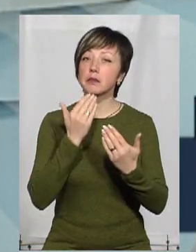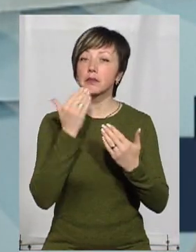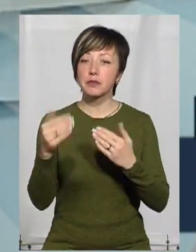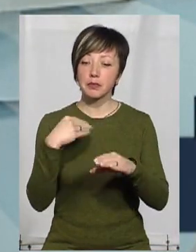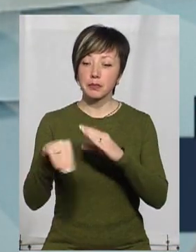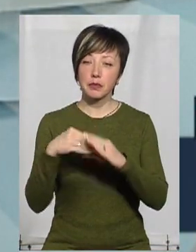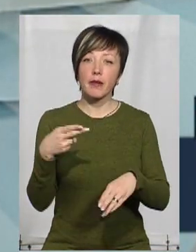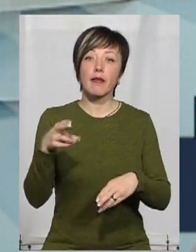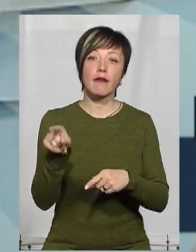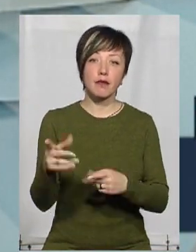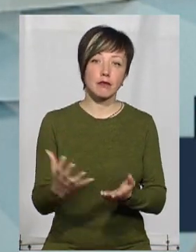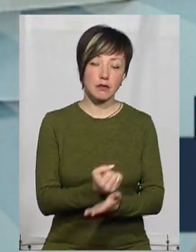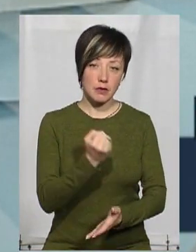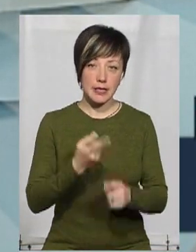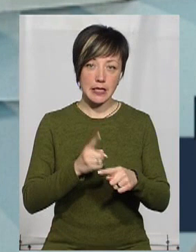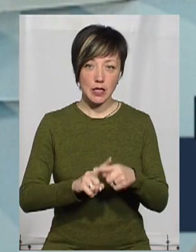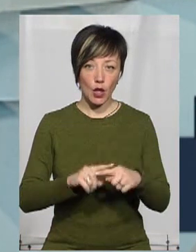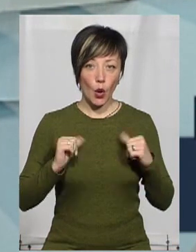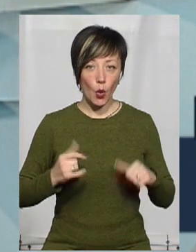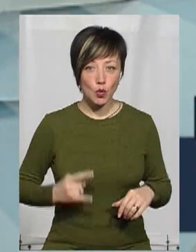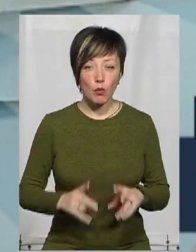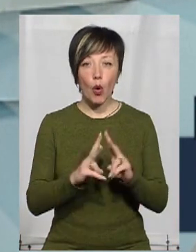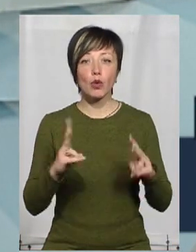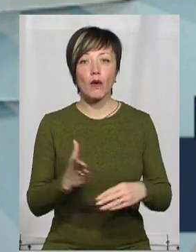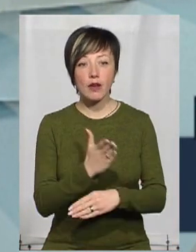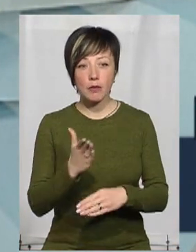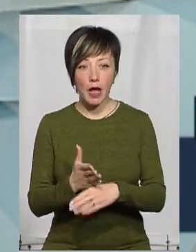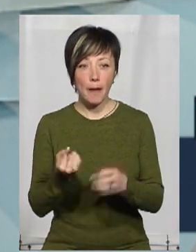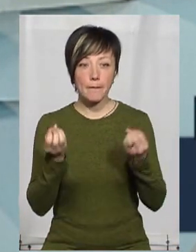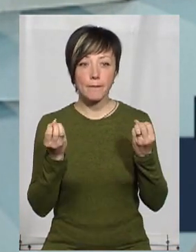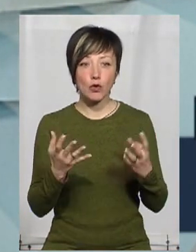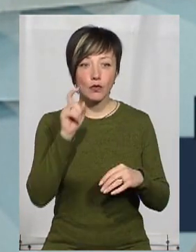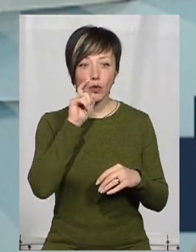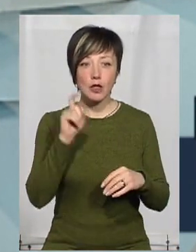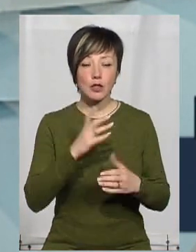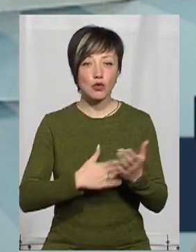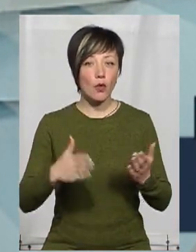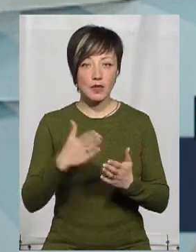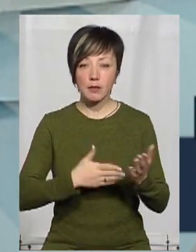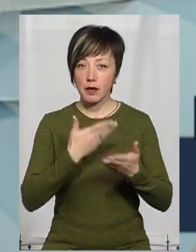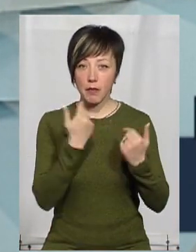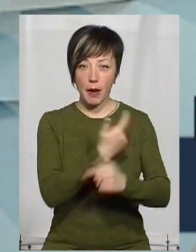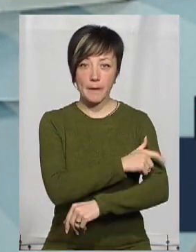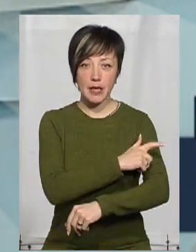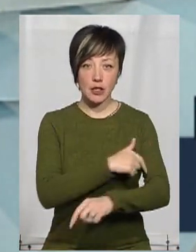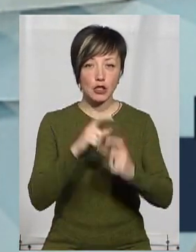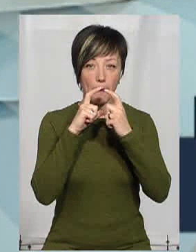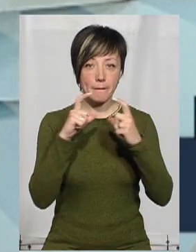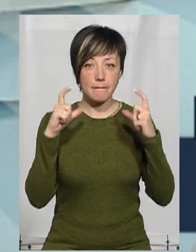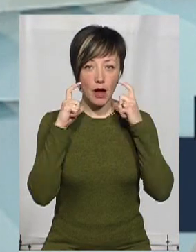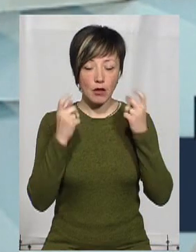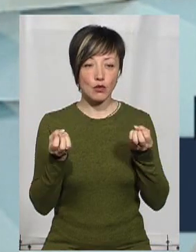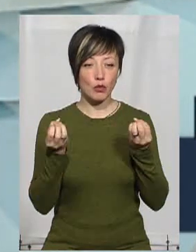запитуємо, де ви знайшли ці костюми. Хто зараз виробники? Зараз просто в Україні зовсім немає медичних масок.